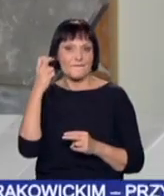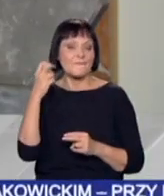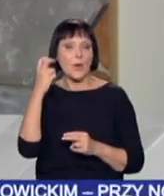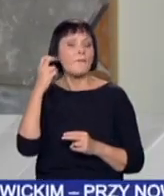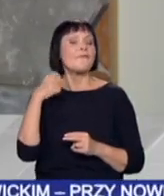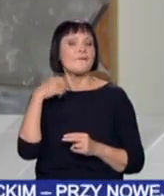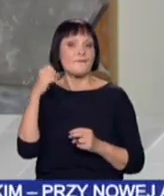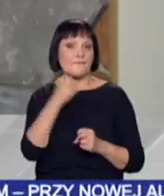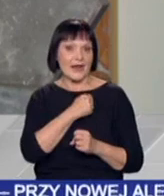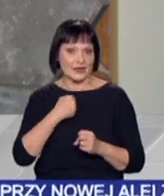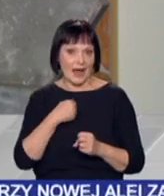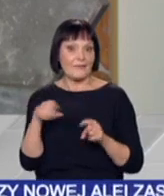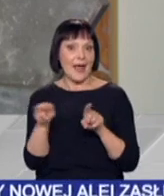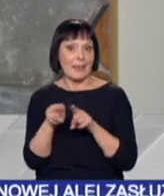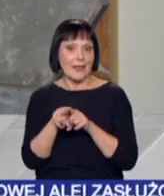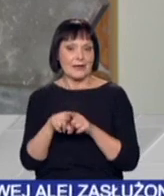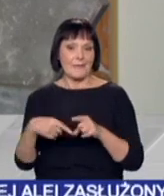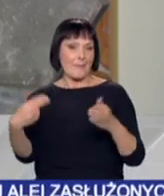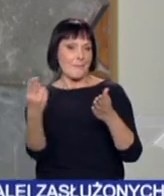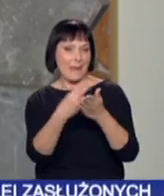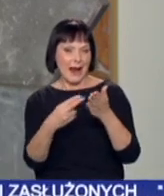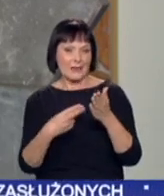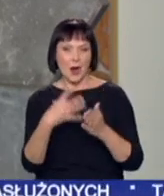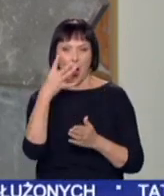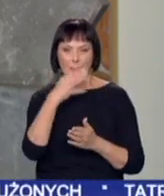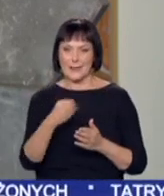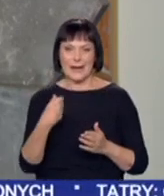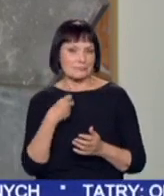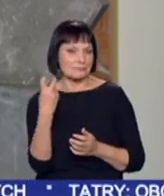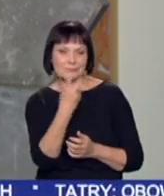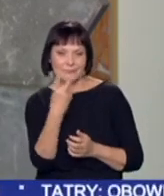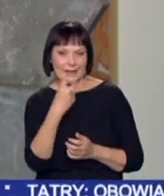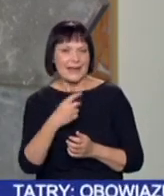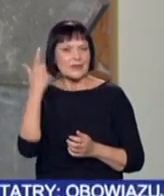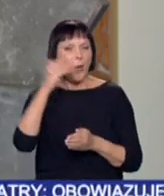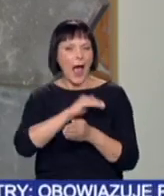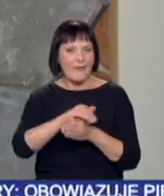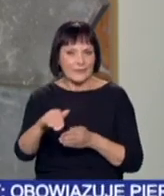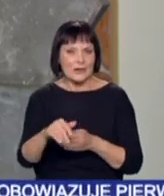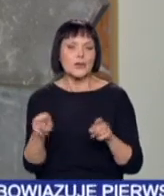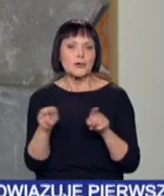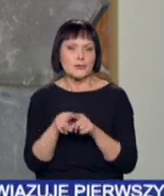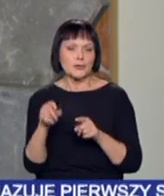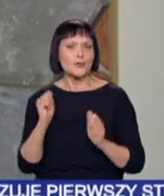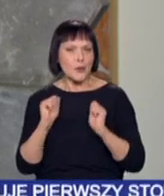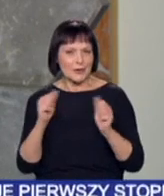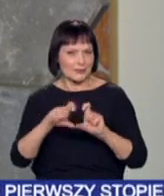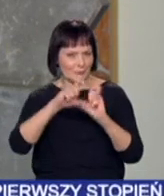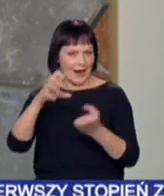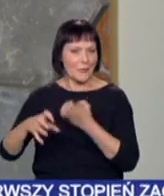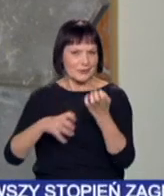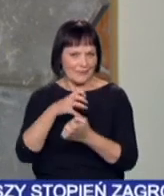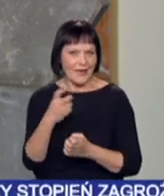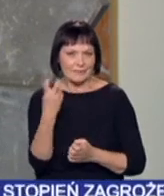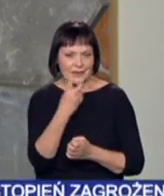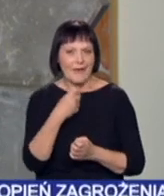obiektów malarskich, które mogą zainteresować turystów z całego świata,